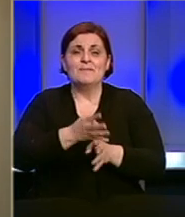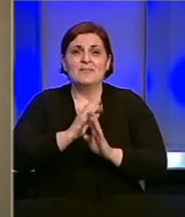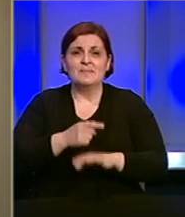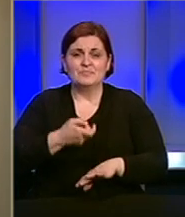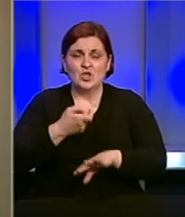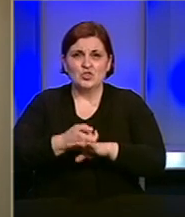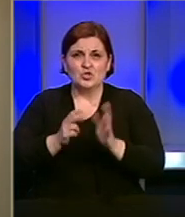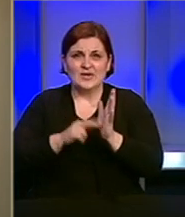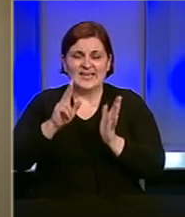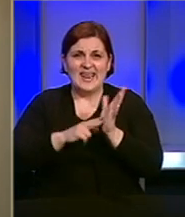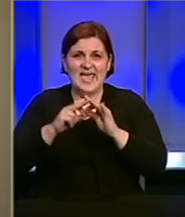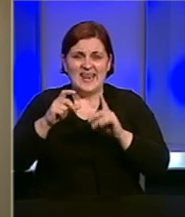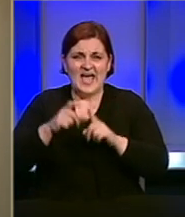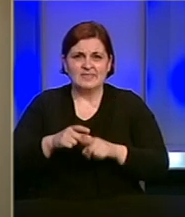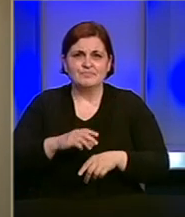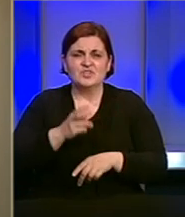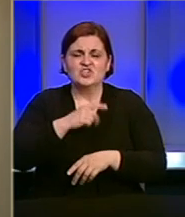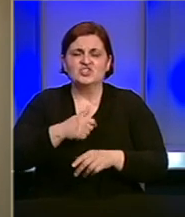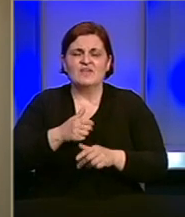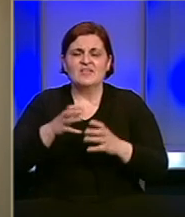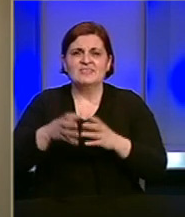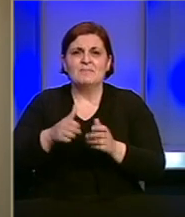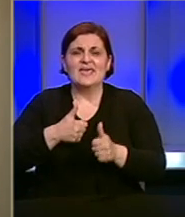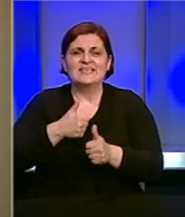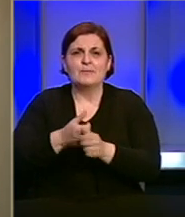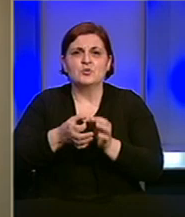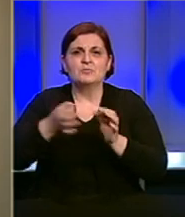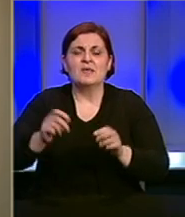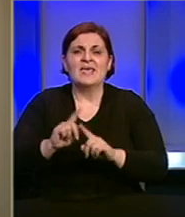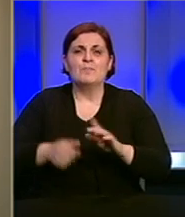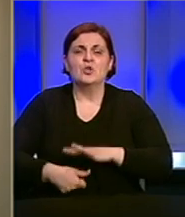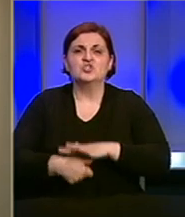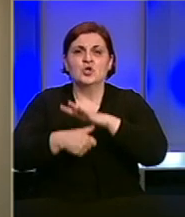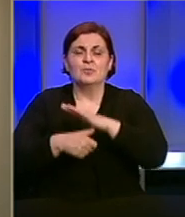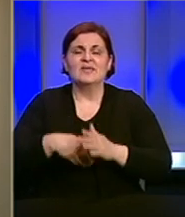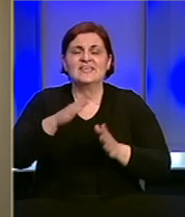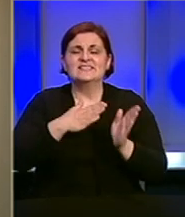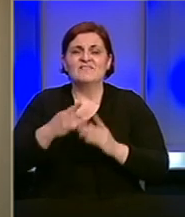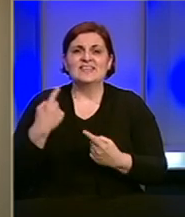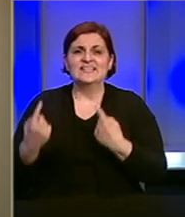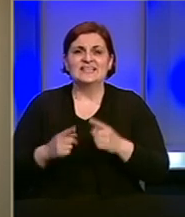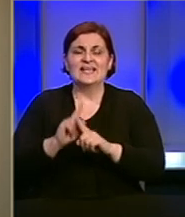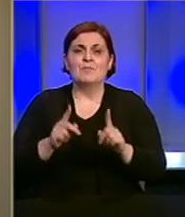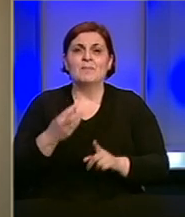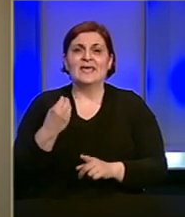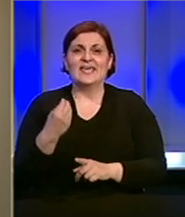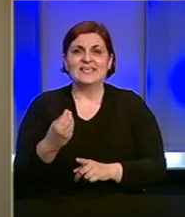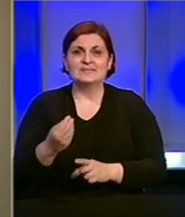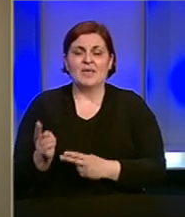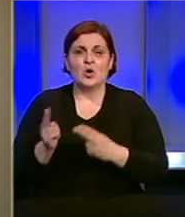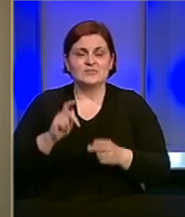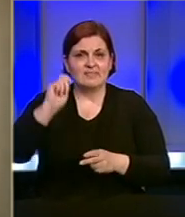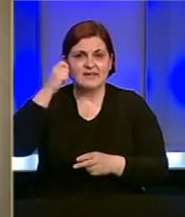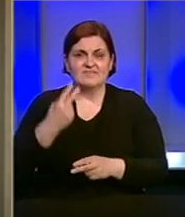Nenad Stevandić, šef tima za praćanje i provođenja mjera Republičkog štaba za vanredne situacije Republike Srpske, je gost